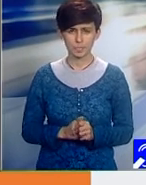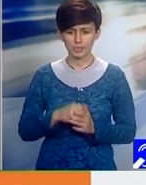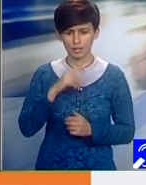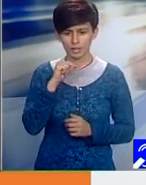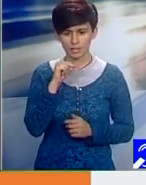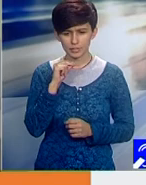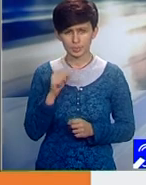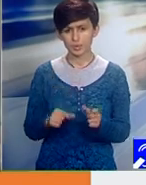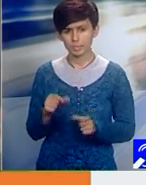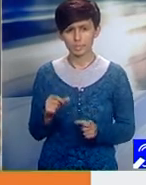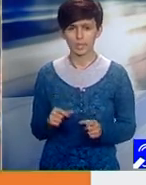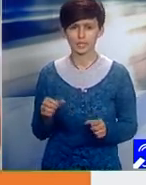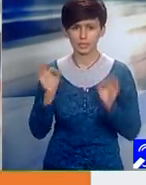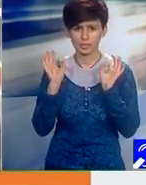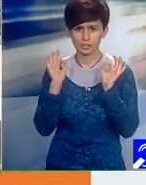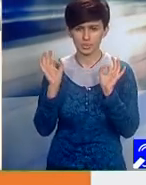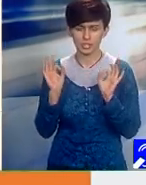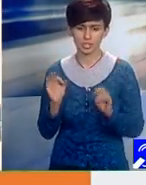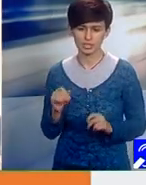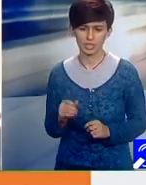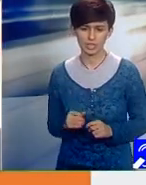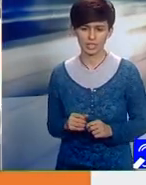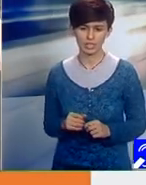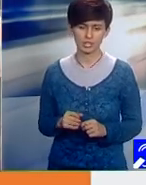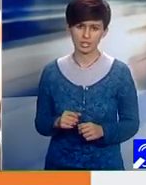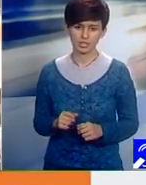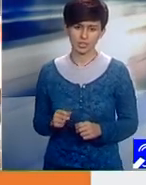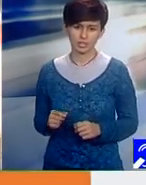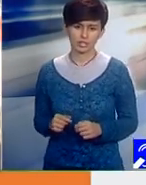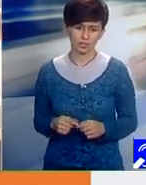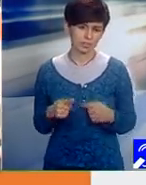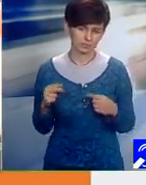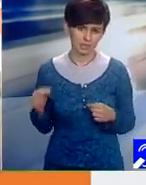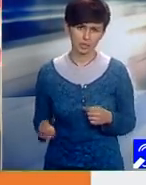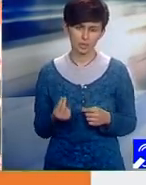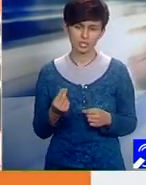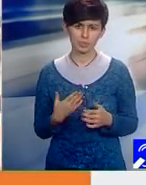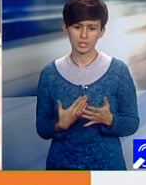o specialitate mai apartă.